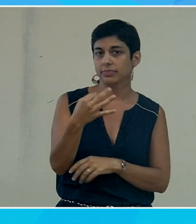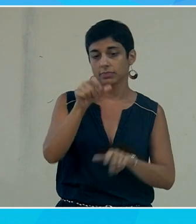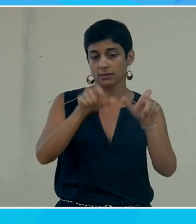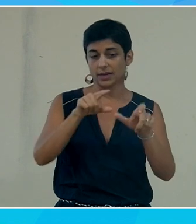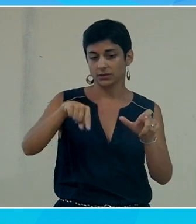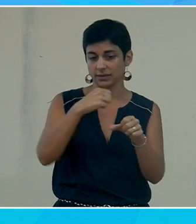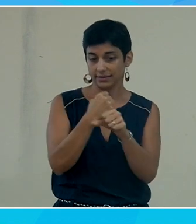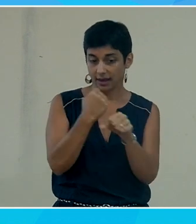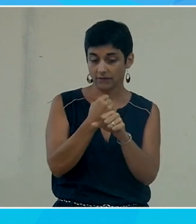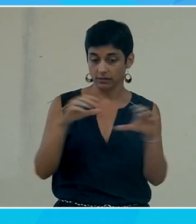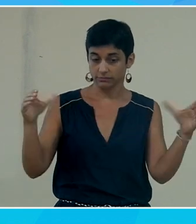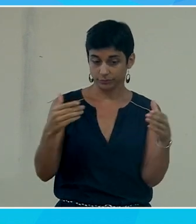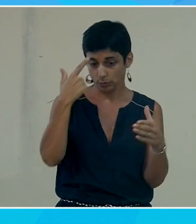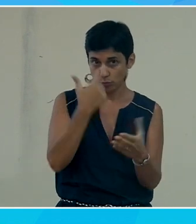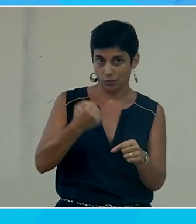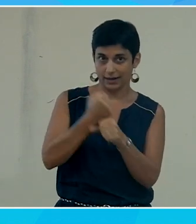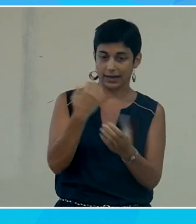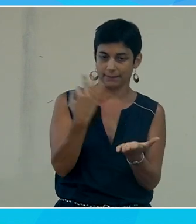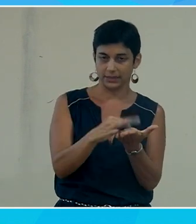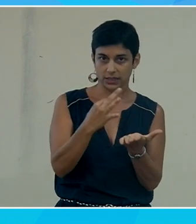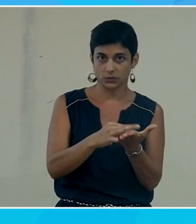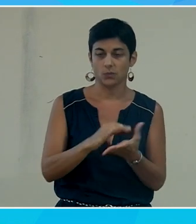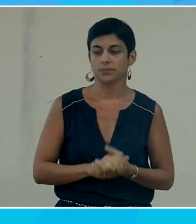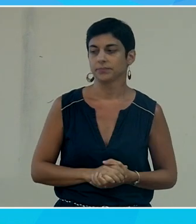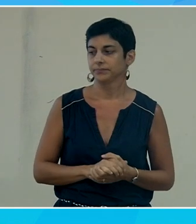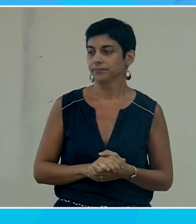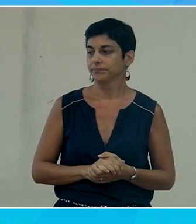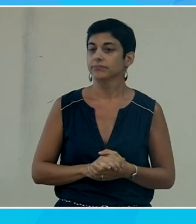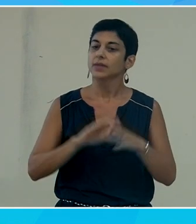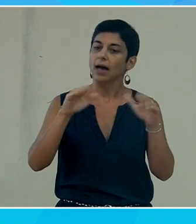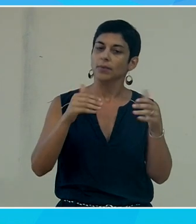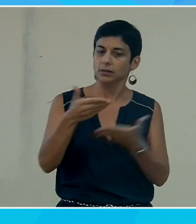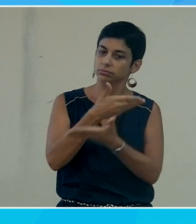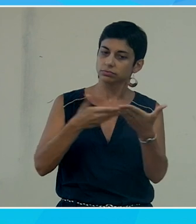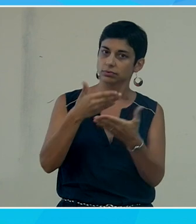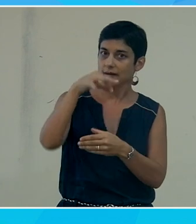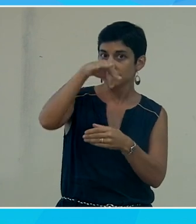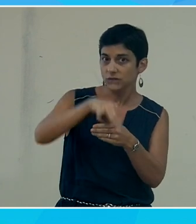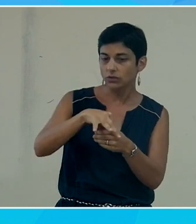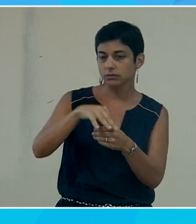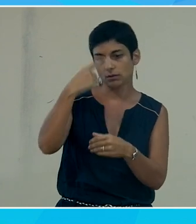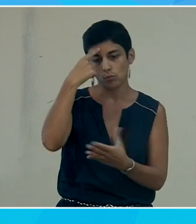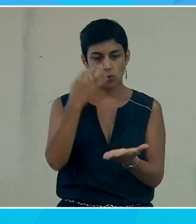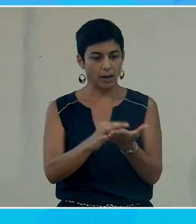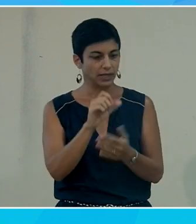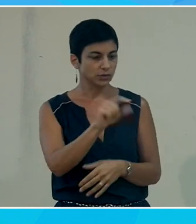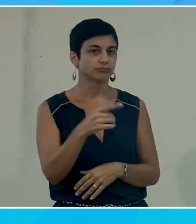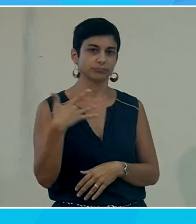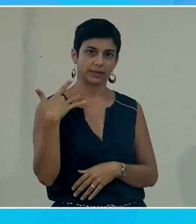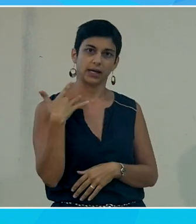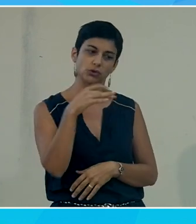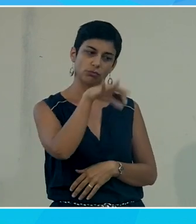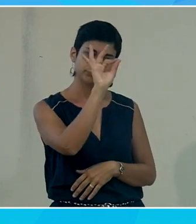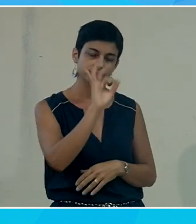petits groupes etc. pour créer des applications et ensuite on vote on va dire pour les applications qui sont les plus intéressantes et